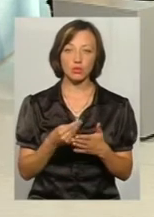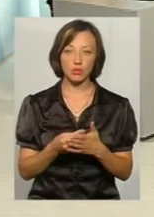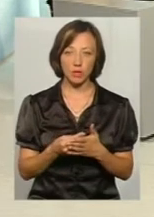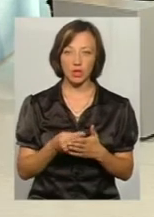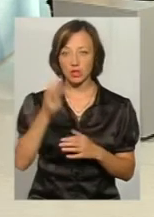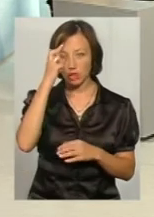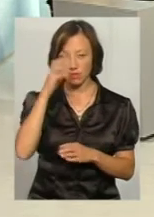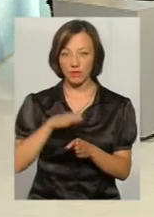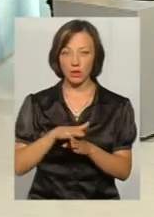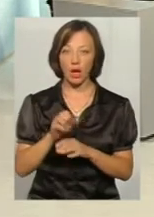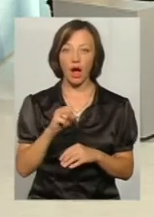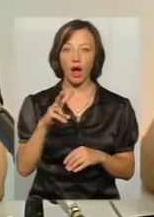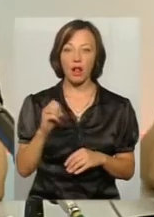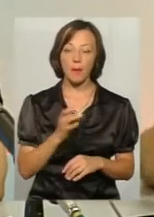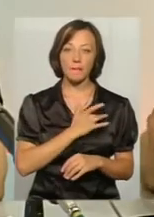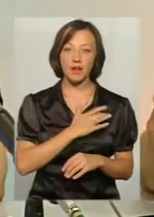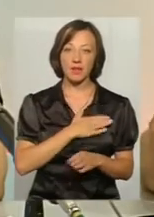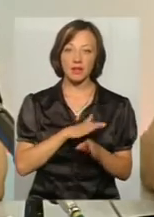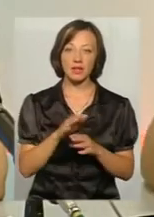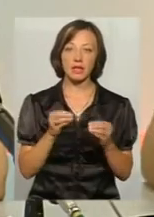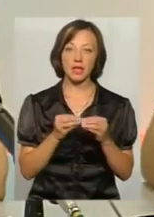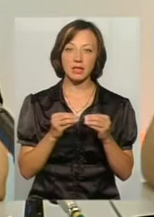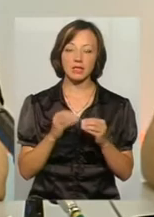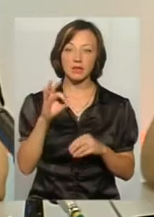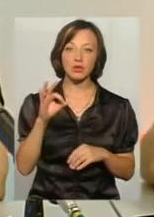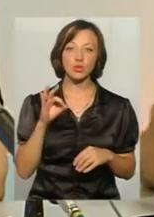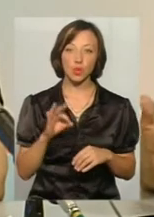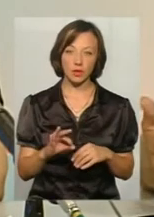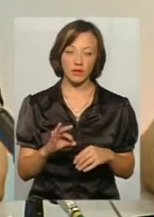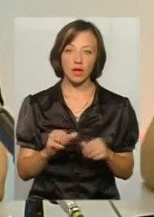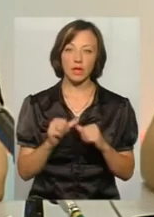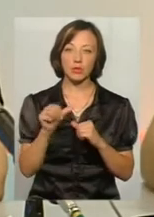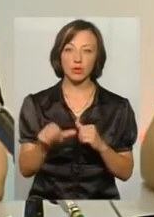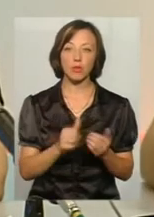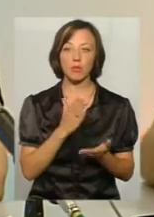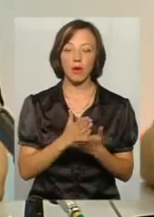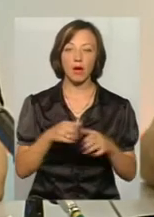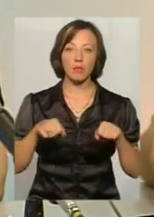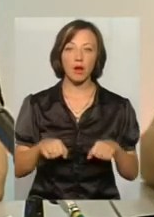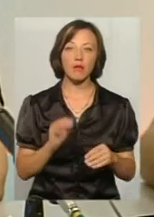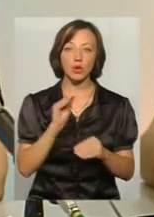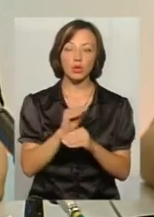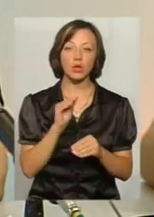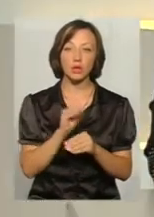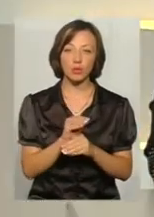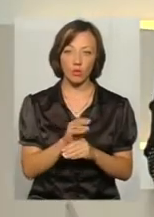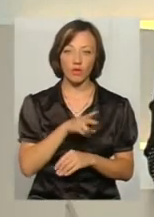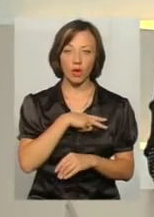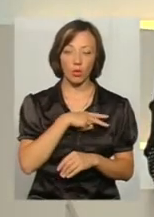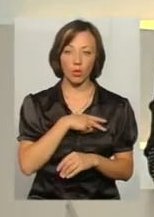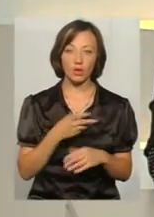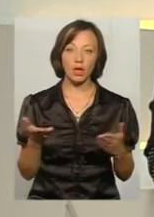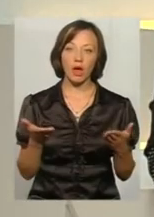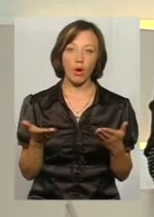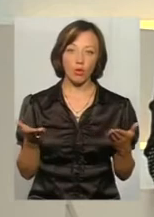в приватного виконавця це 10% від стягнутої суми. Крім того, він має право на додаткову винагороду, яку,